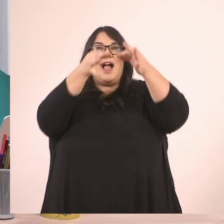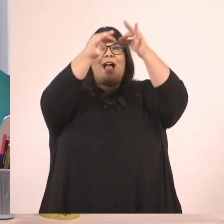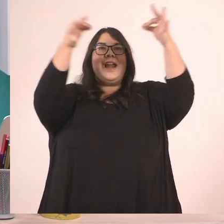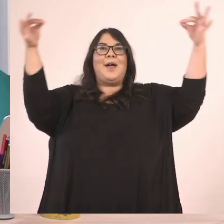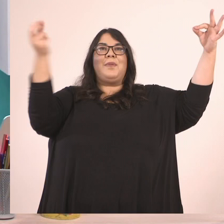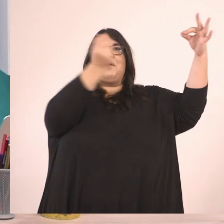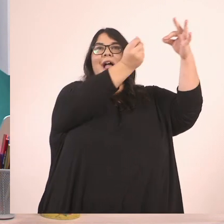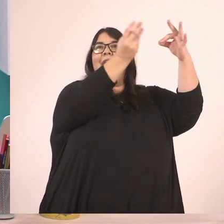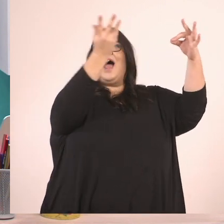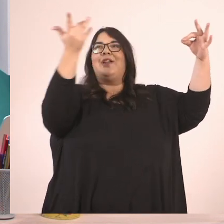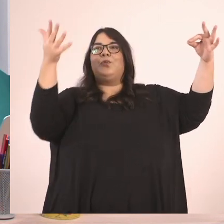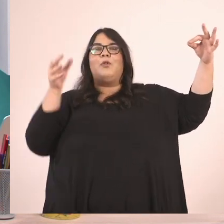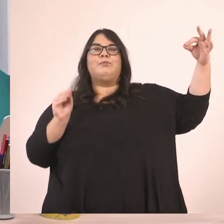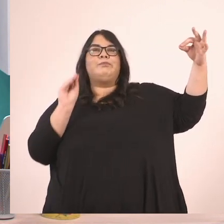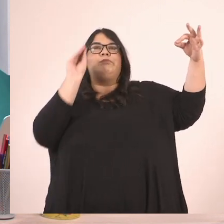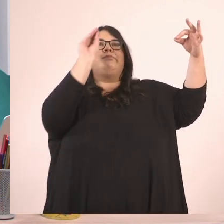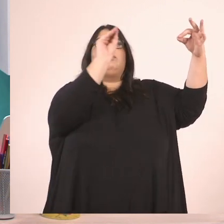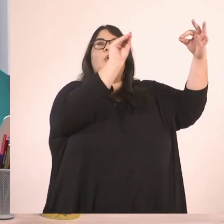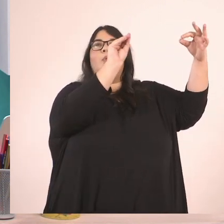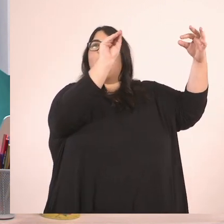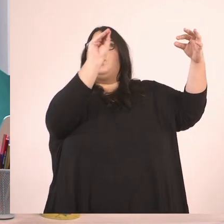Είναι ο αρθιμός 4 και 3 πέμπτα